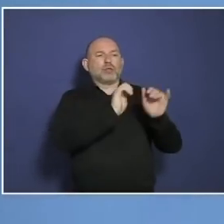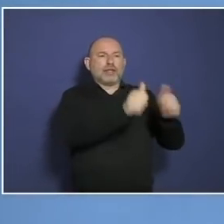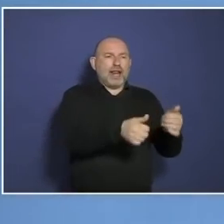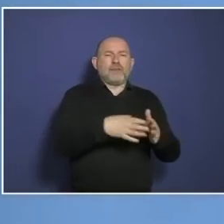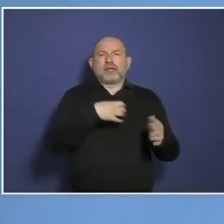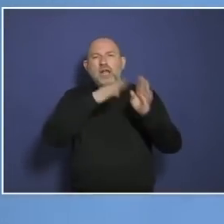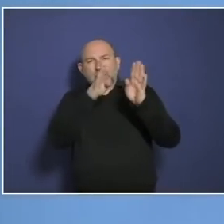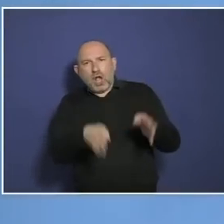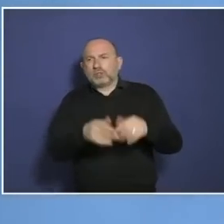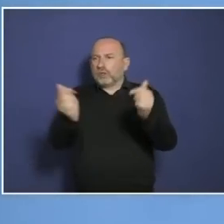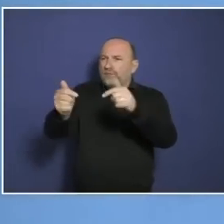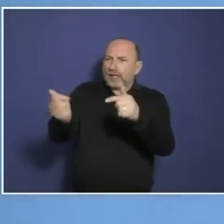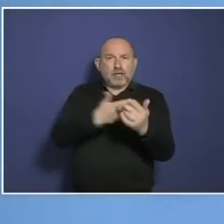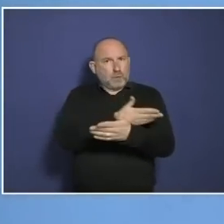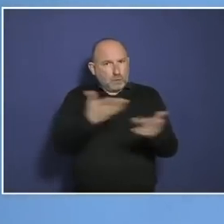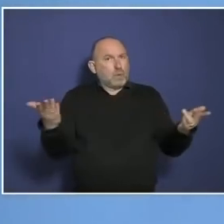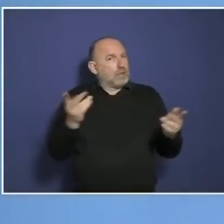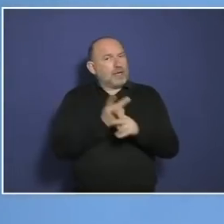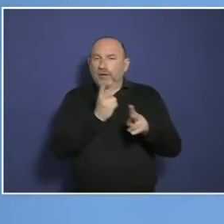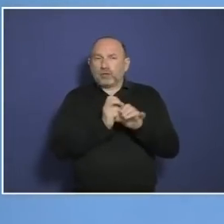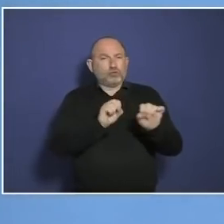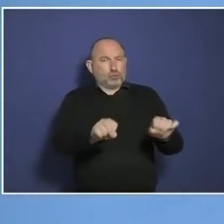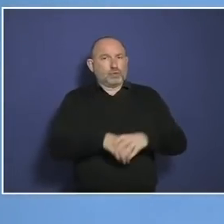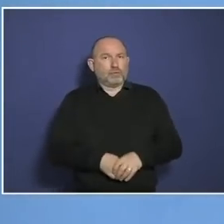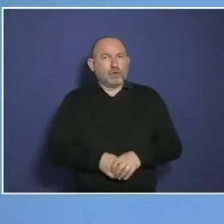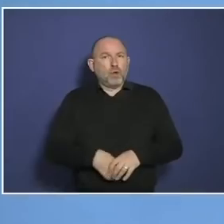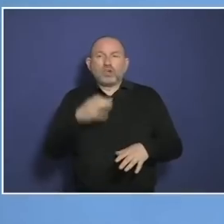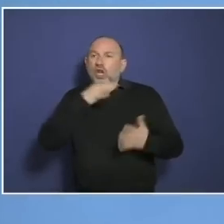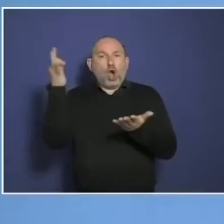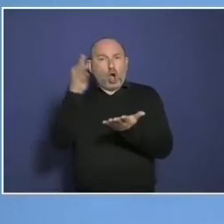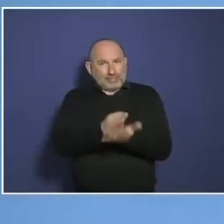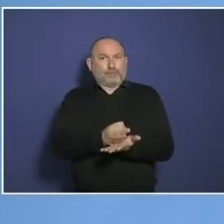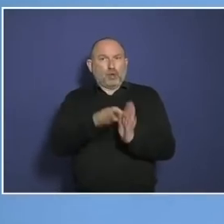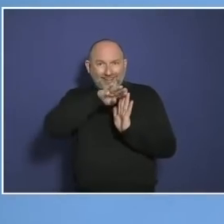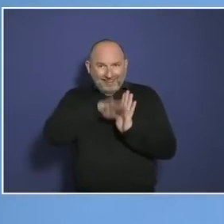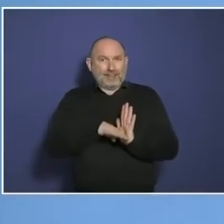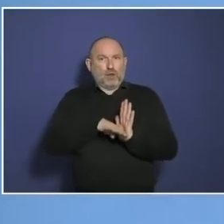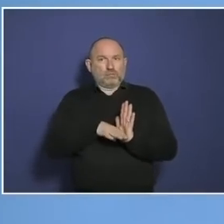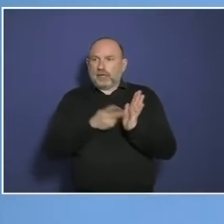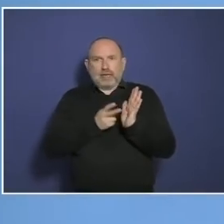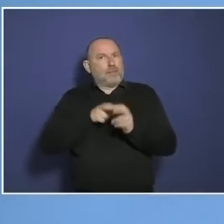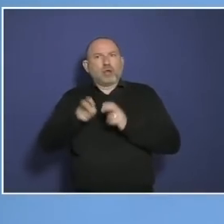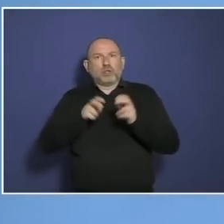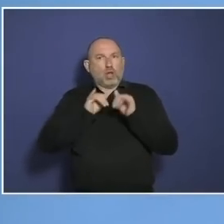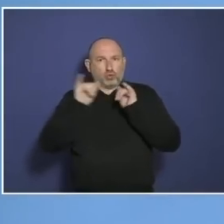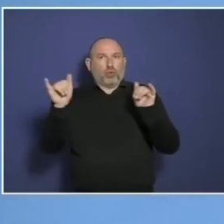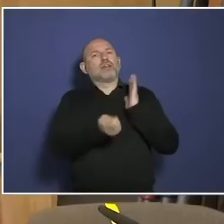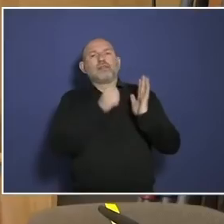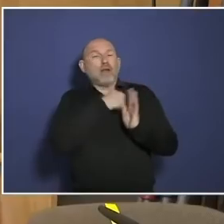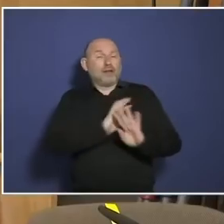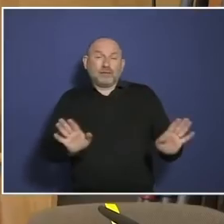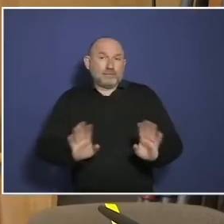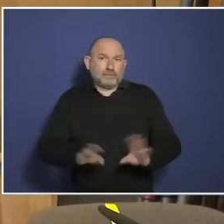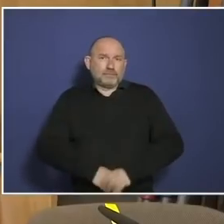Krankenhäuser, Pflege. Genau, weil das Virus in Deutschland sehr viel gefährlicher ist als in dem Moment, wo es die Grenze zu vernünftigen europäischen Ländern überschreitet.